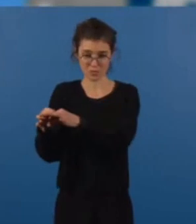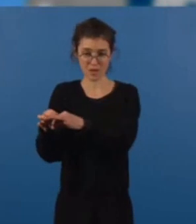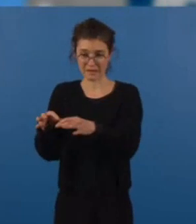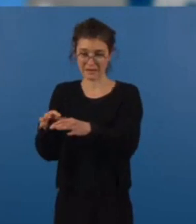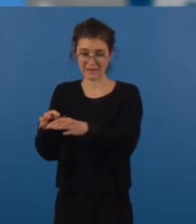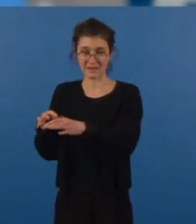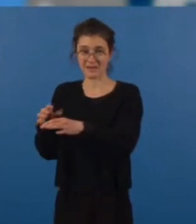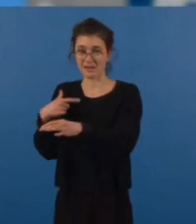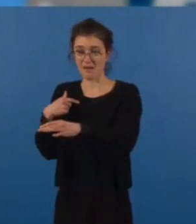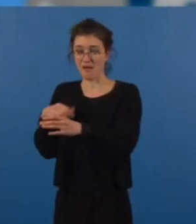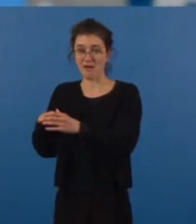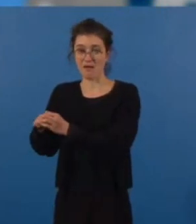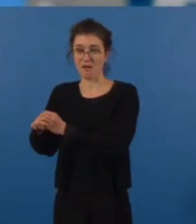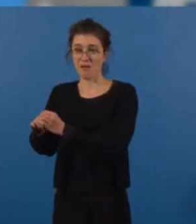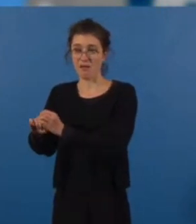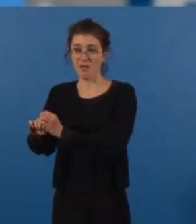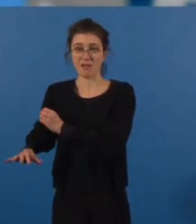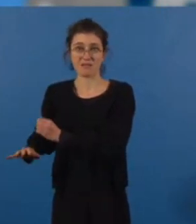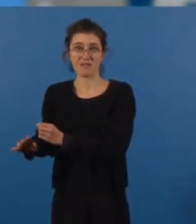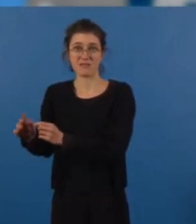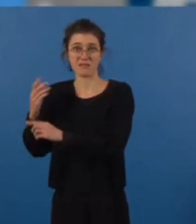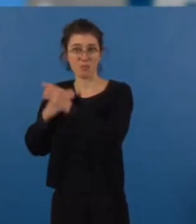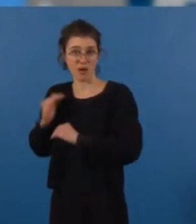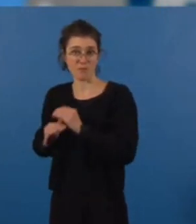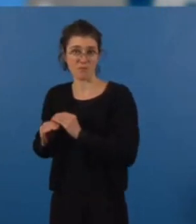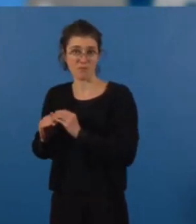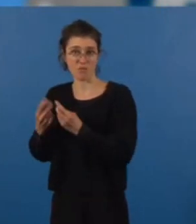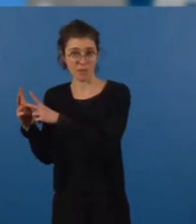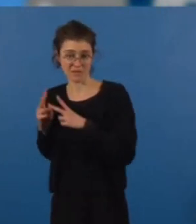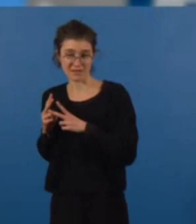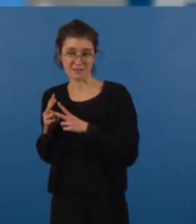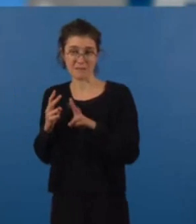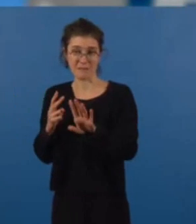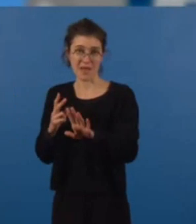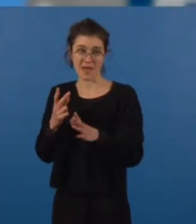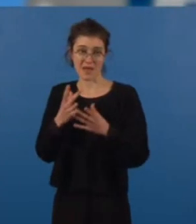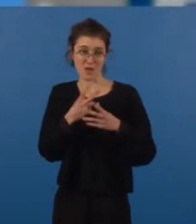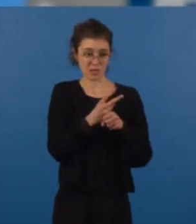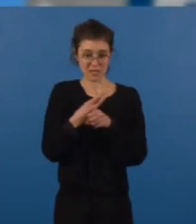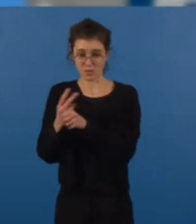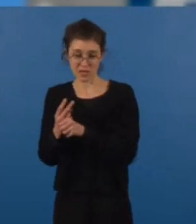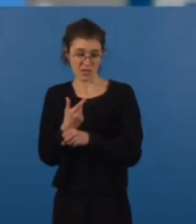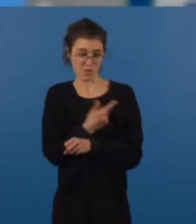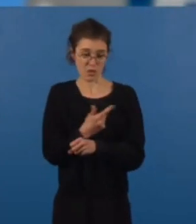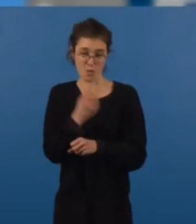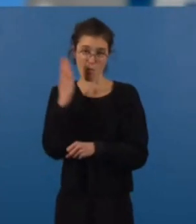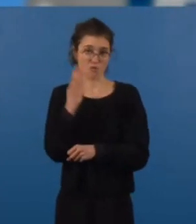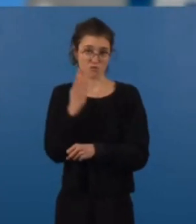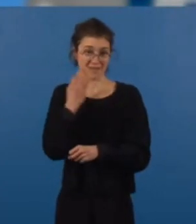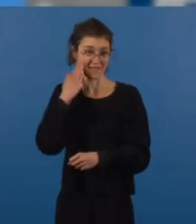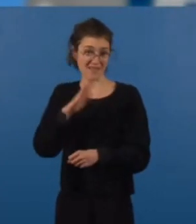également de densifier l'habitat par endroit. Et les deux outils seront nécessaires, vu l'ampleur de la tâche.